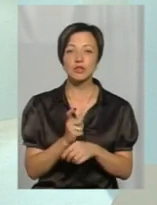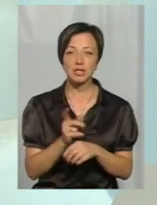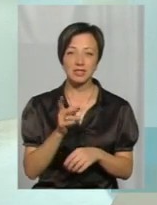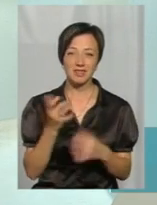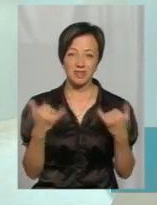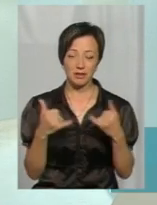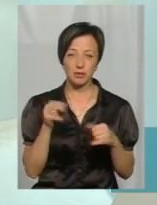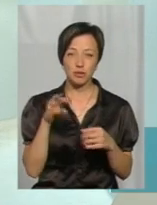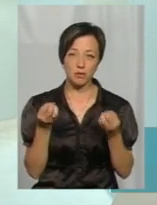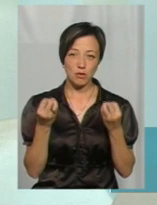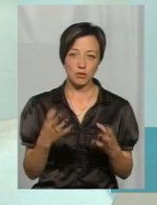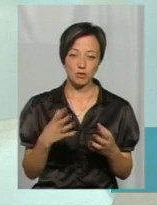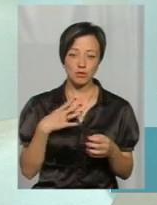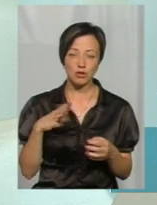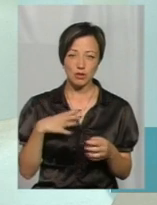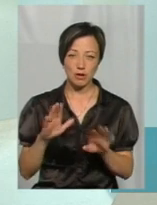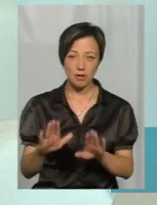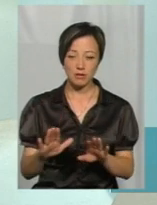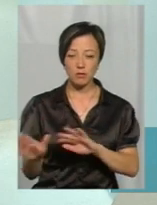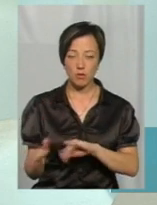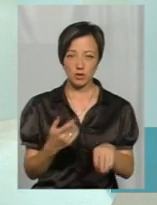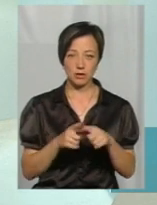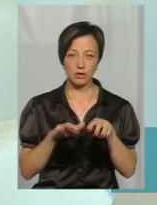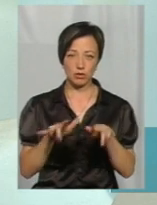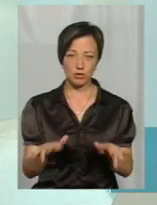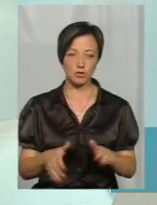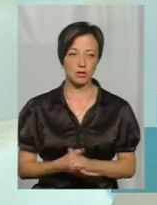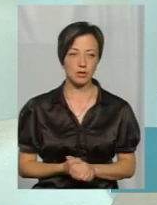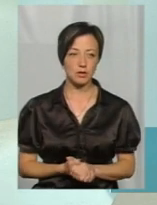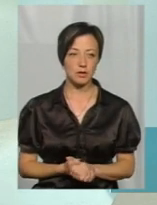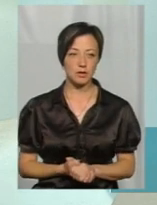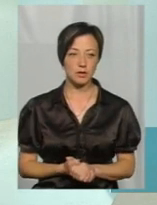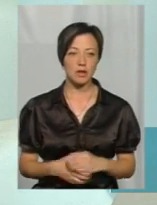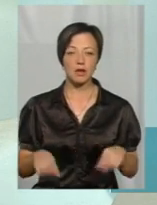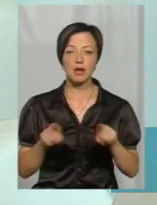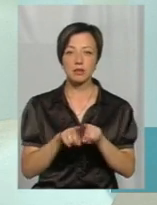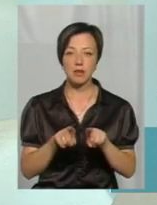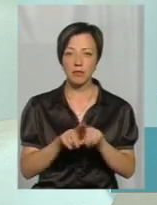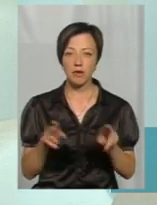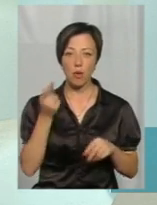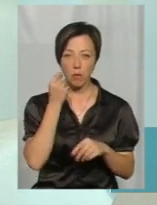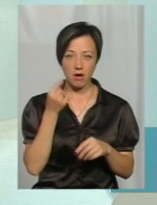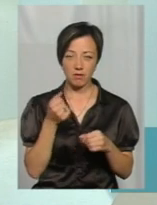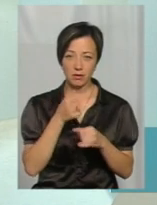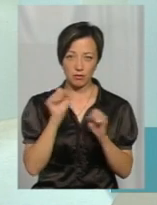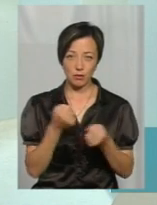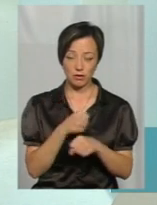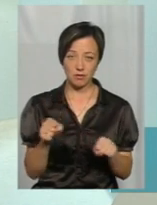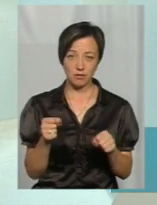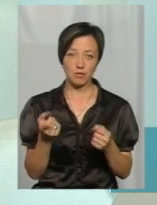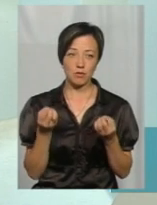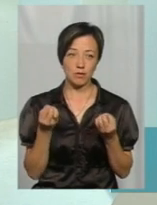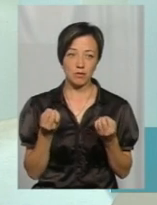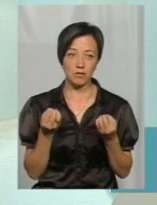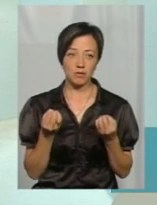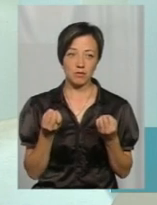хімікати, чим просто немеханічним способом від цих жуків будуть позбавлятися. Так само, як від комерів ми ж не… Просто